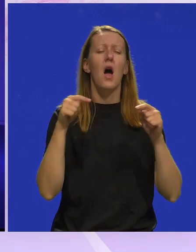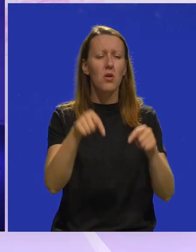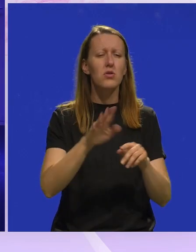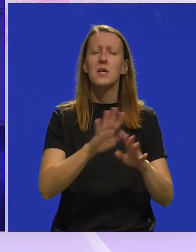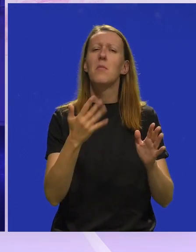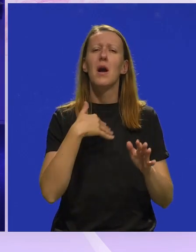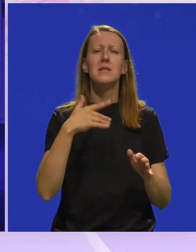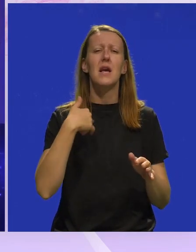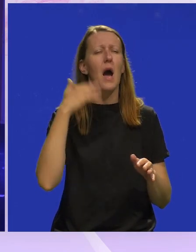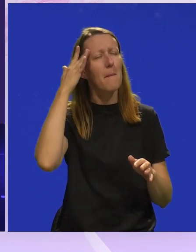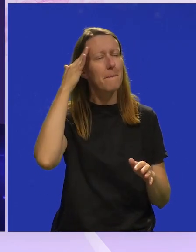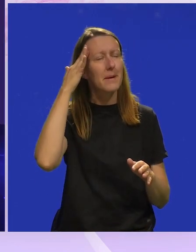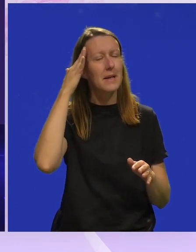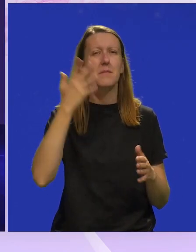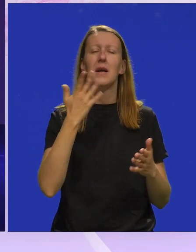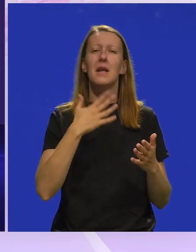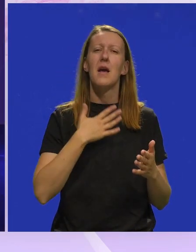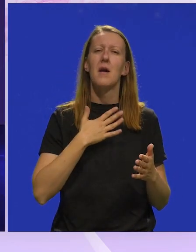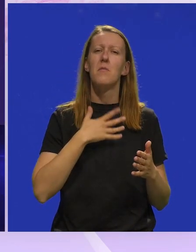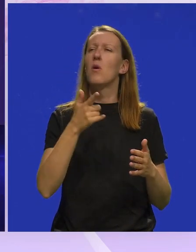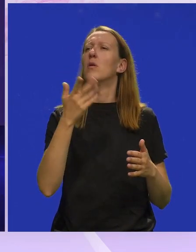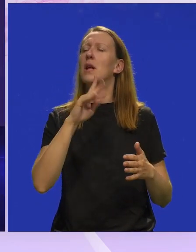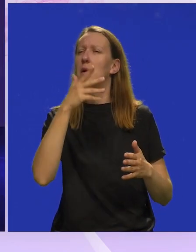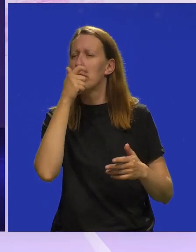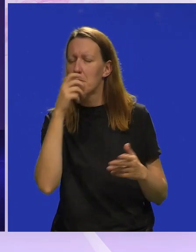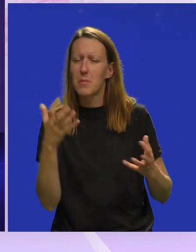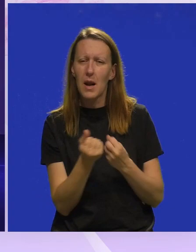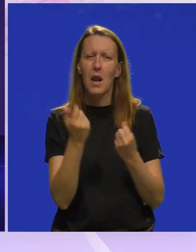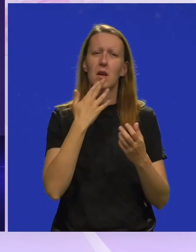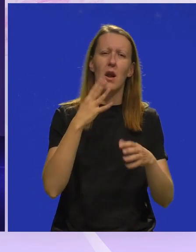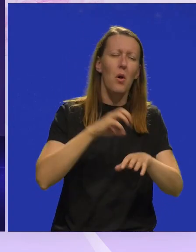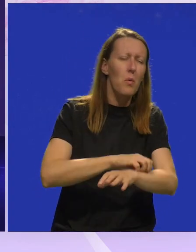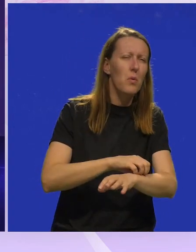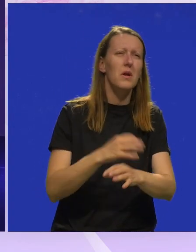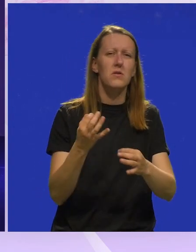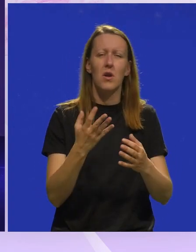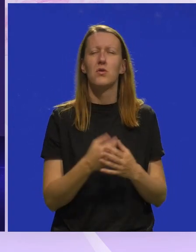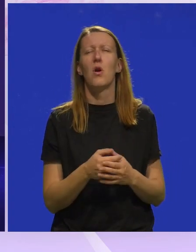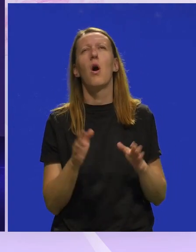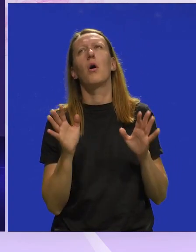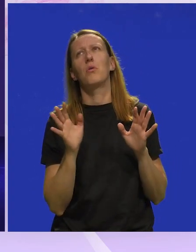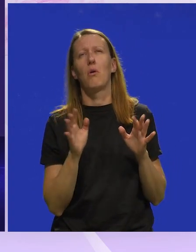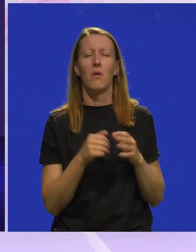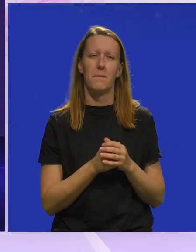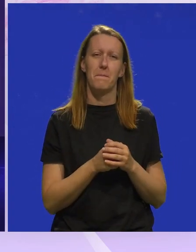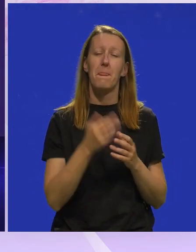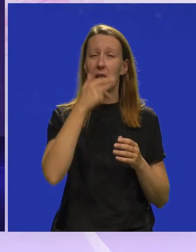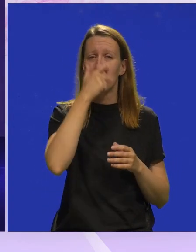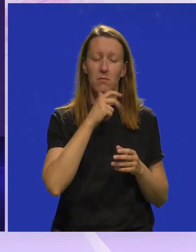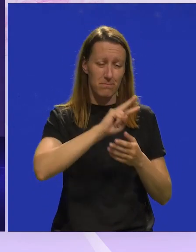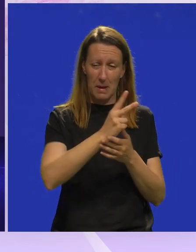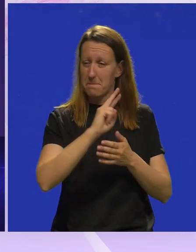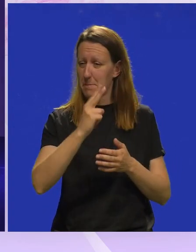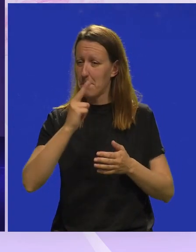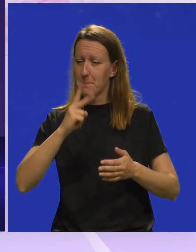Tote samo kad se jako brinem. Kad je Nika, se ni prehladila, no je čao grizlo. Iz uloge u